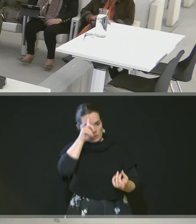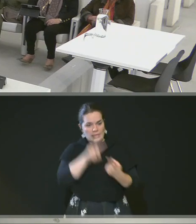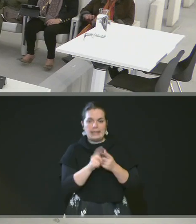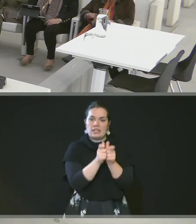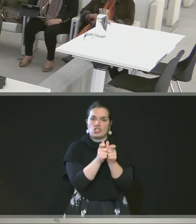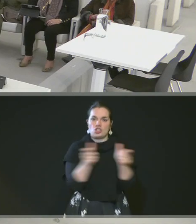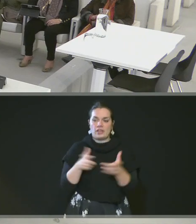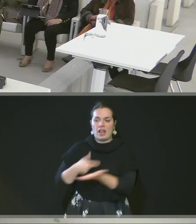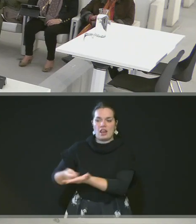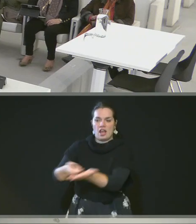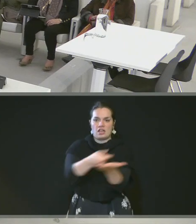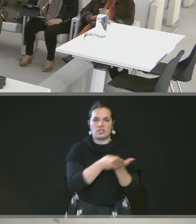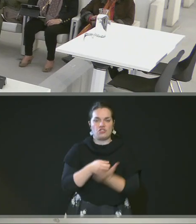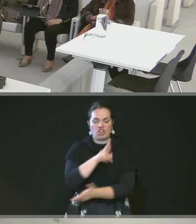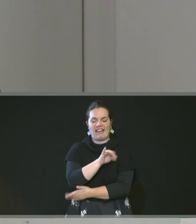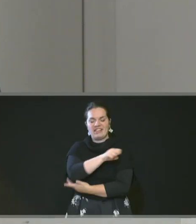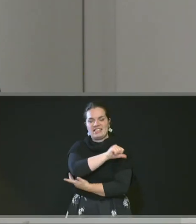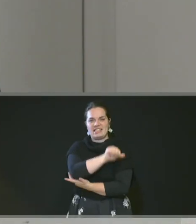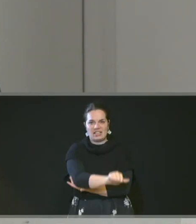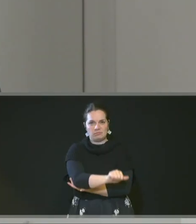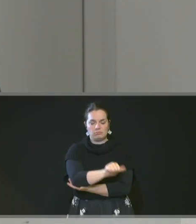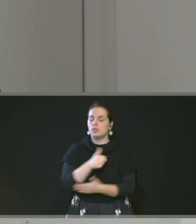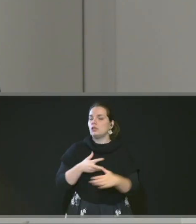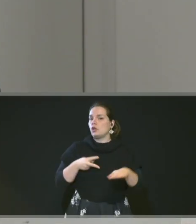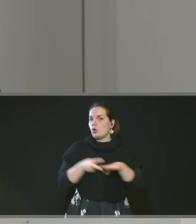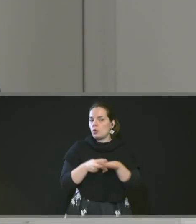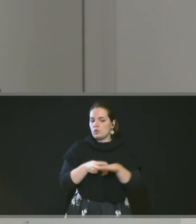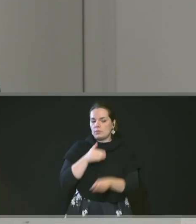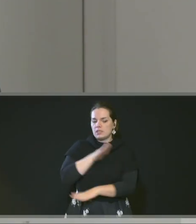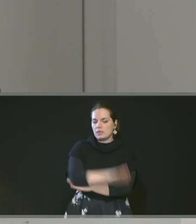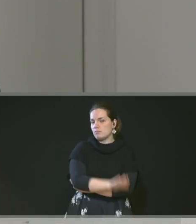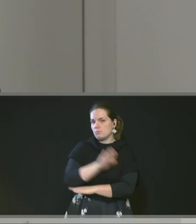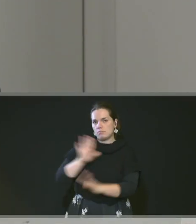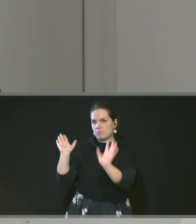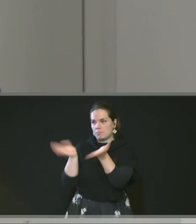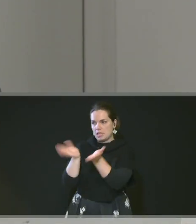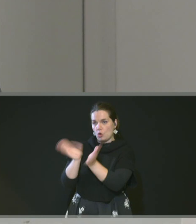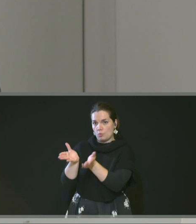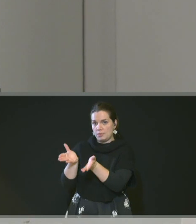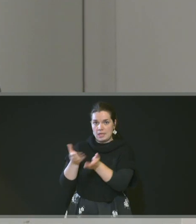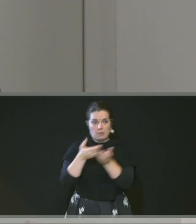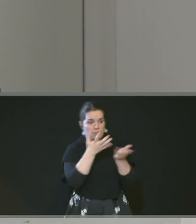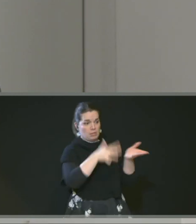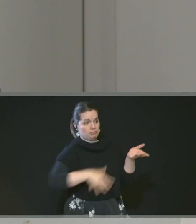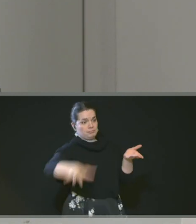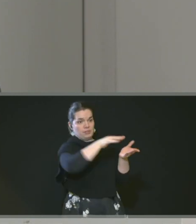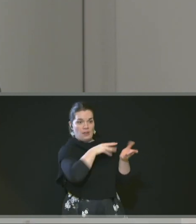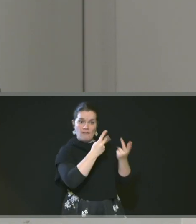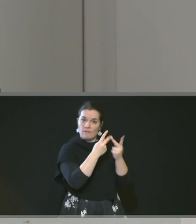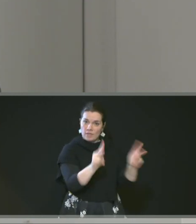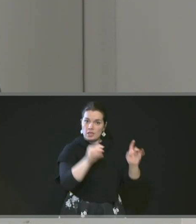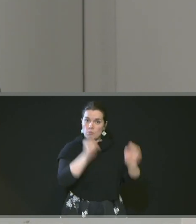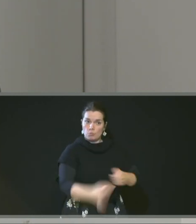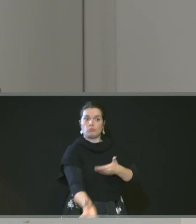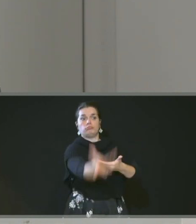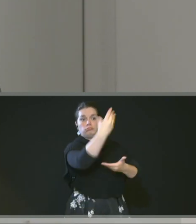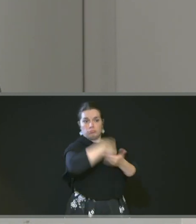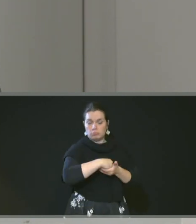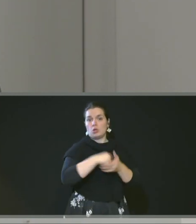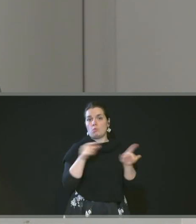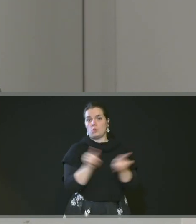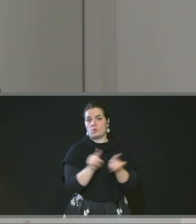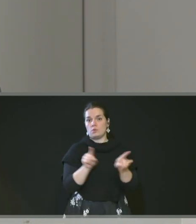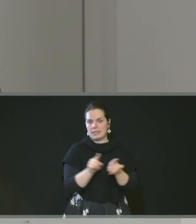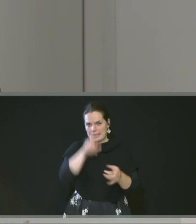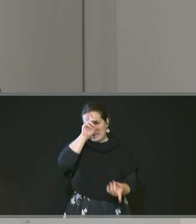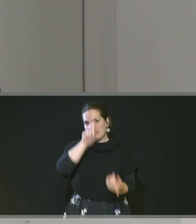qui à la base est la centrale d'achat des acheteurs hospitaliers mais qui est ouverte aux collectivités et qui offre notamment pour les enjeux